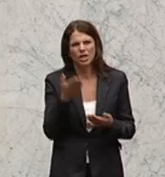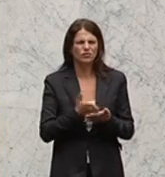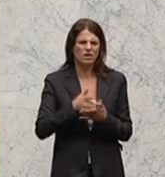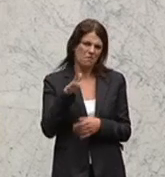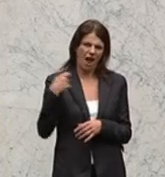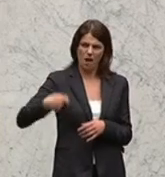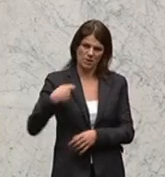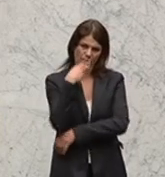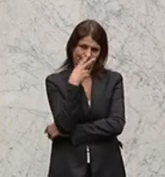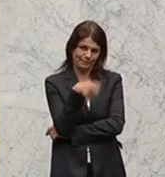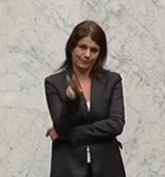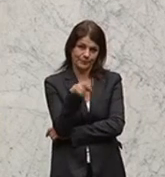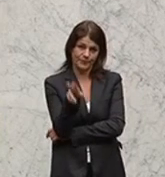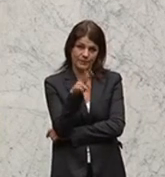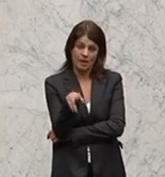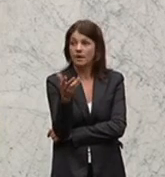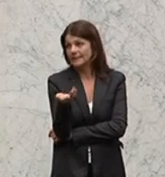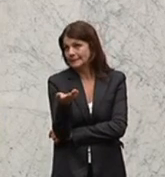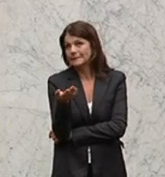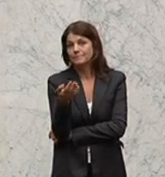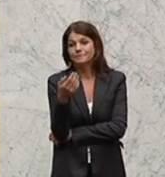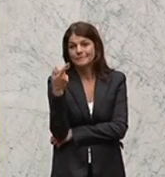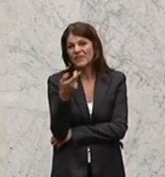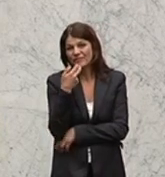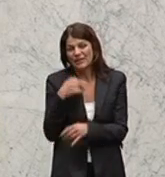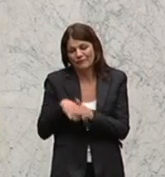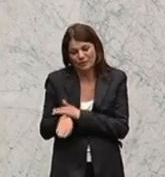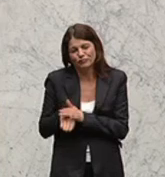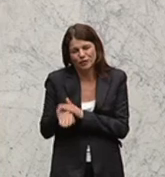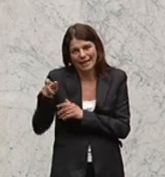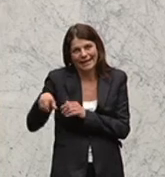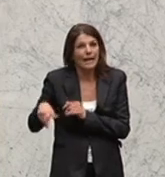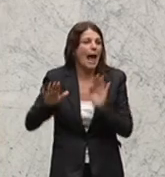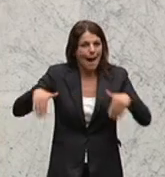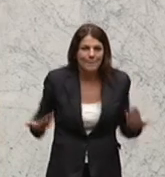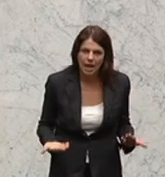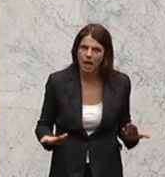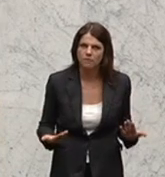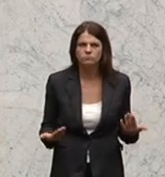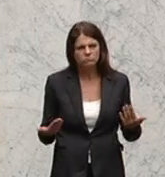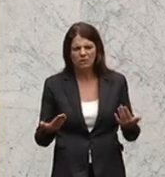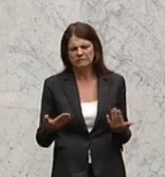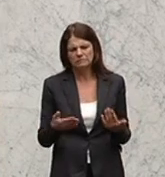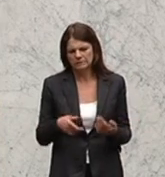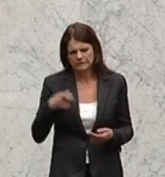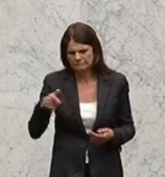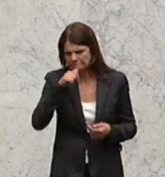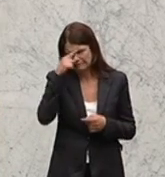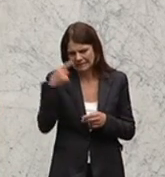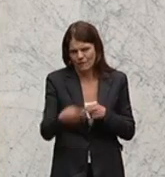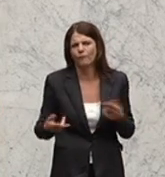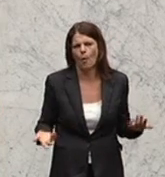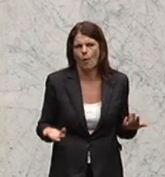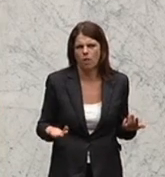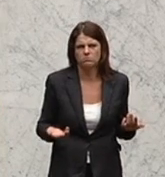manche Abgeordnete anschaue, dass sie die mitunter verstecken wollen. Aber das kann nicht Sinn und Zweck einer